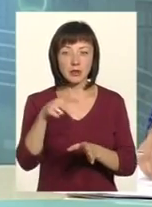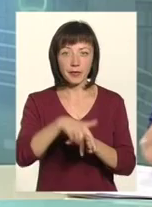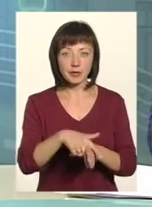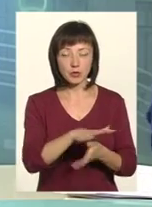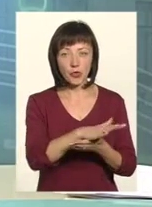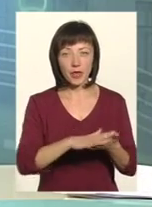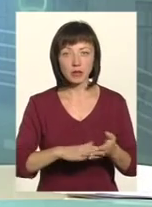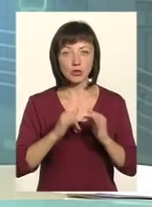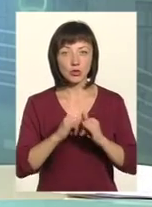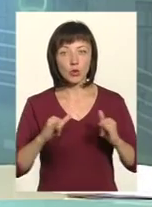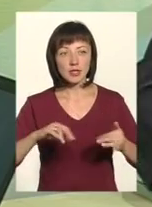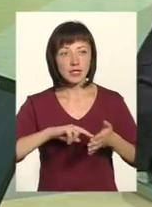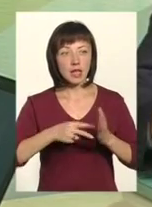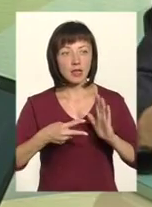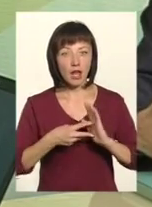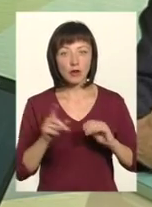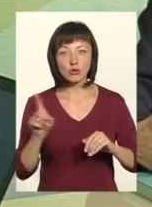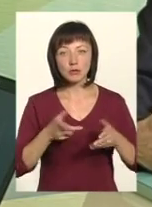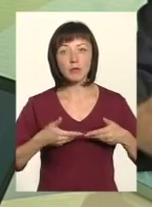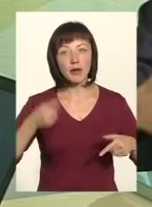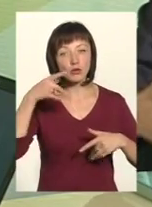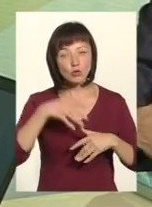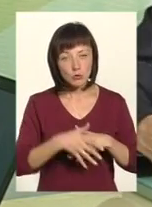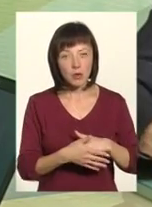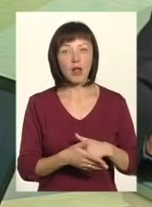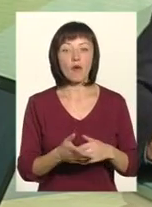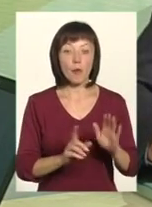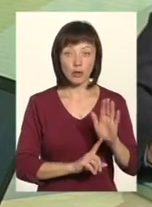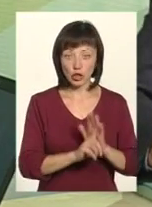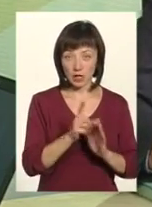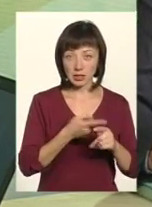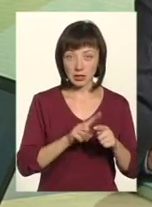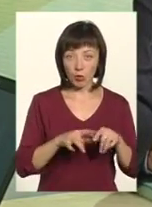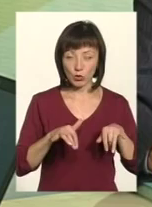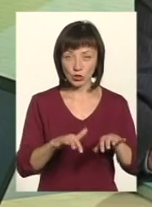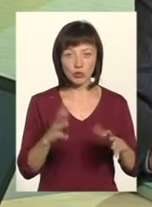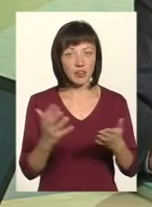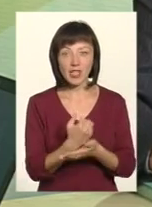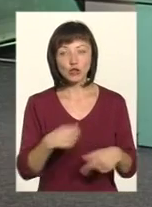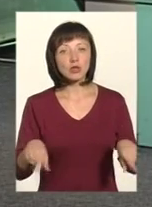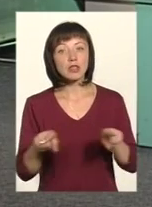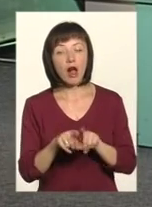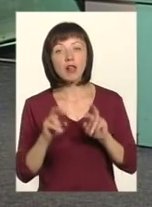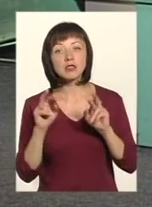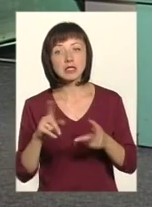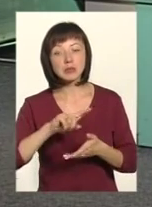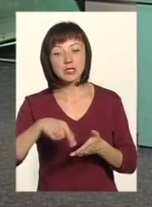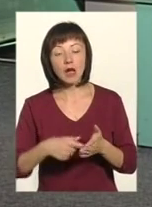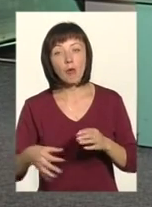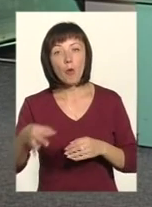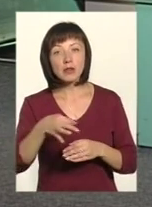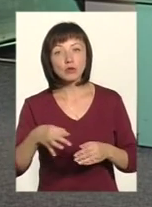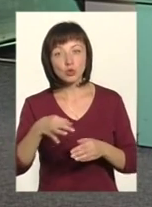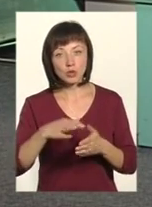подальший розвиток стратегії, щоб ми розуміли, що ми почали цей процес, щоб не вийшло так, як вийшло з містами обласного